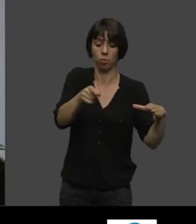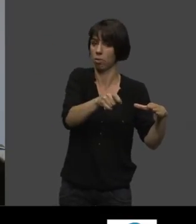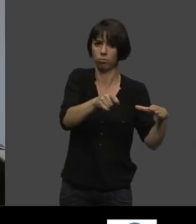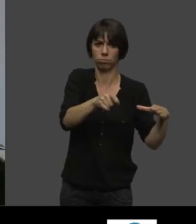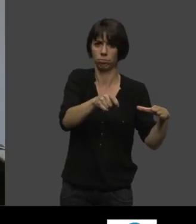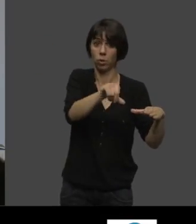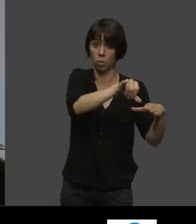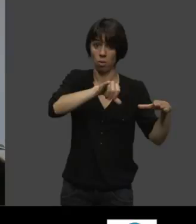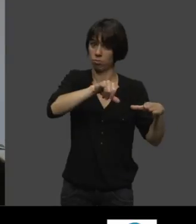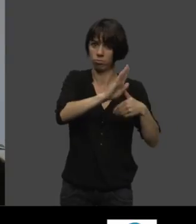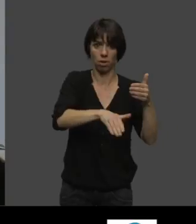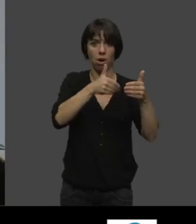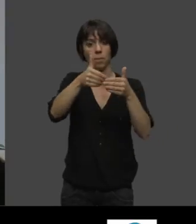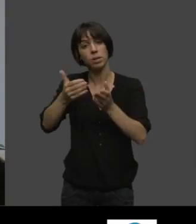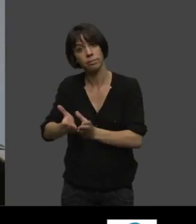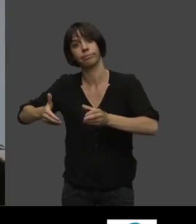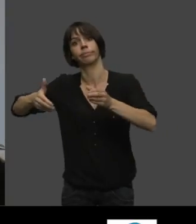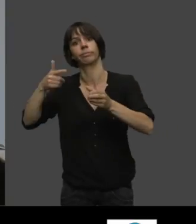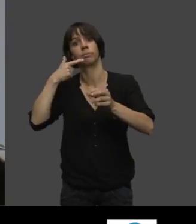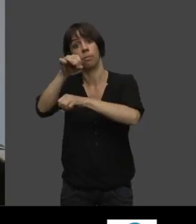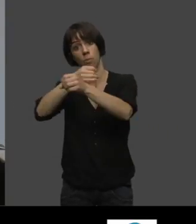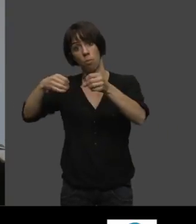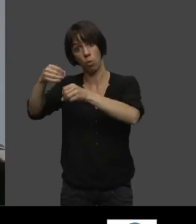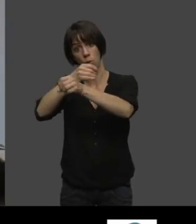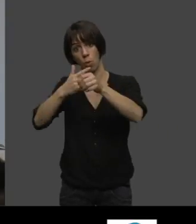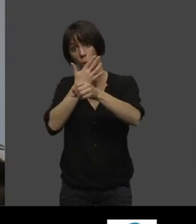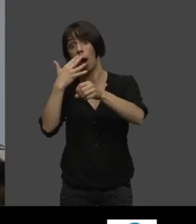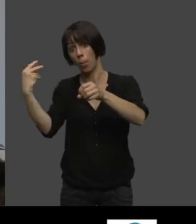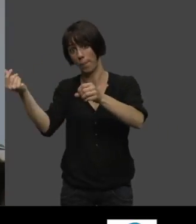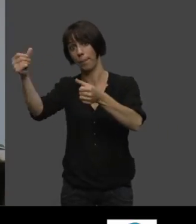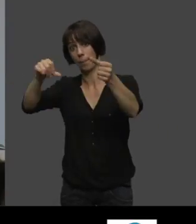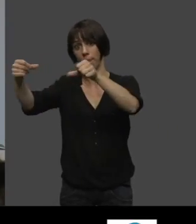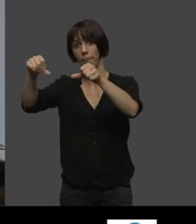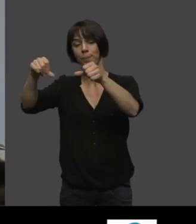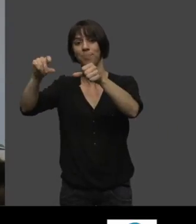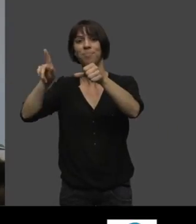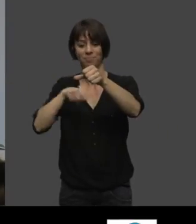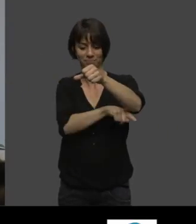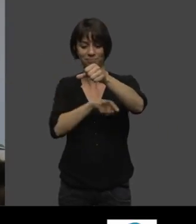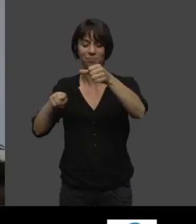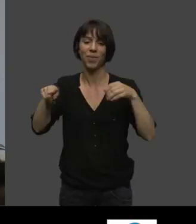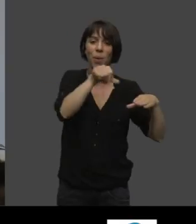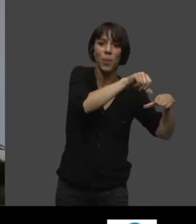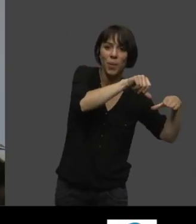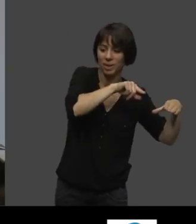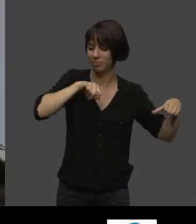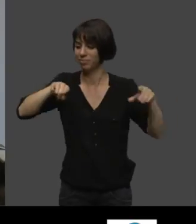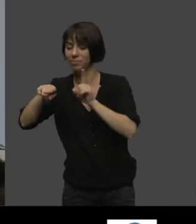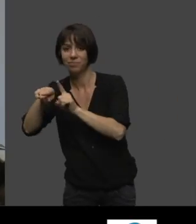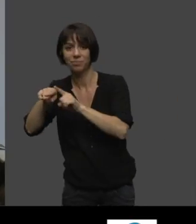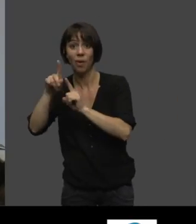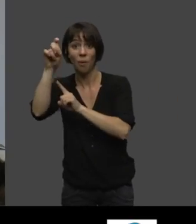aromatisé. Mais bien sûr, le bouillon, ça n'a pas la texture de l'huile. Donc, le bouillon, on l'a,